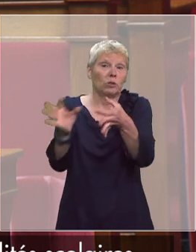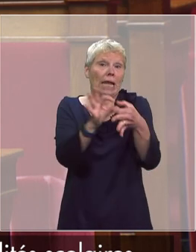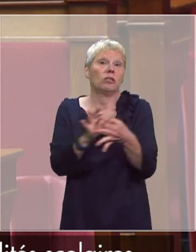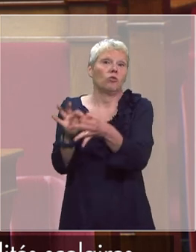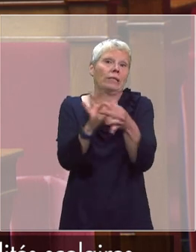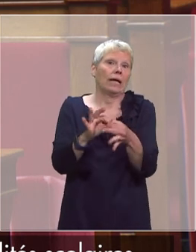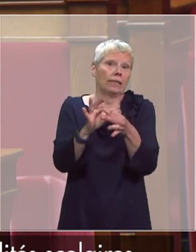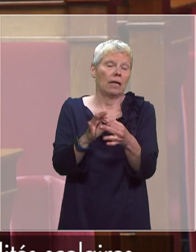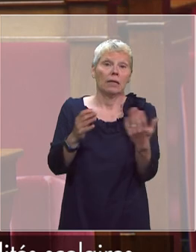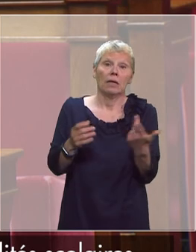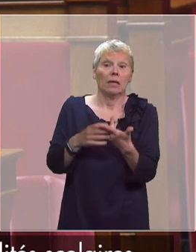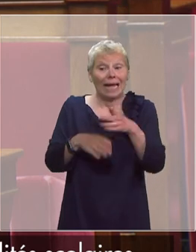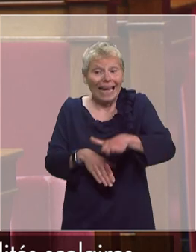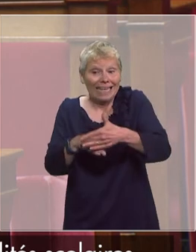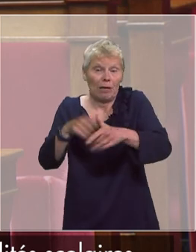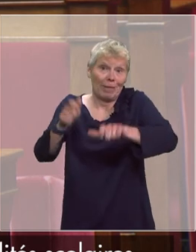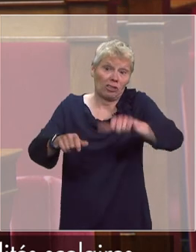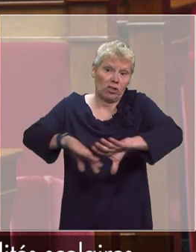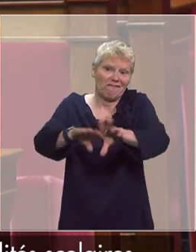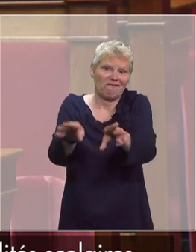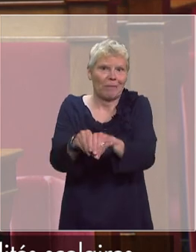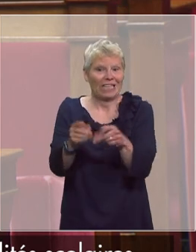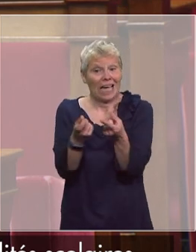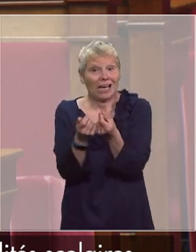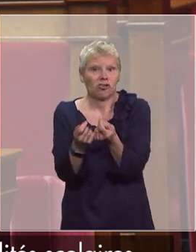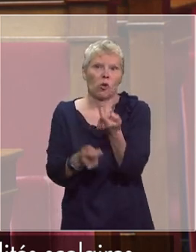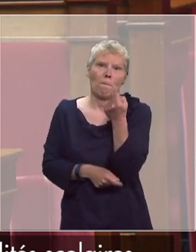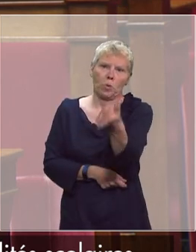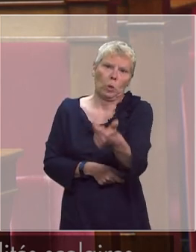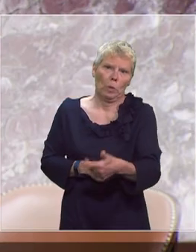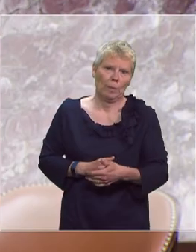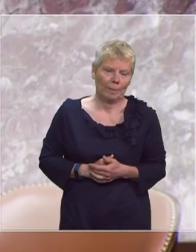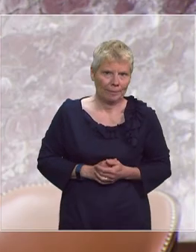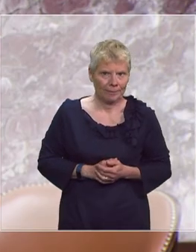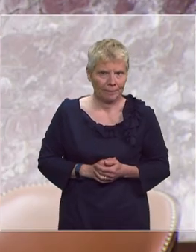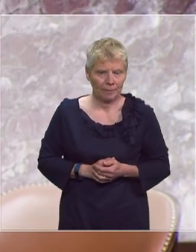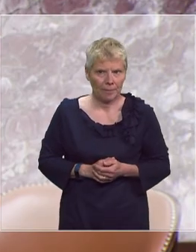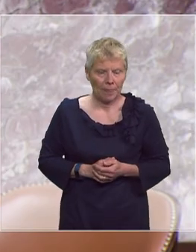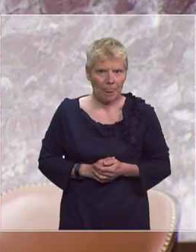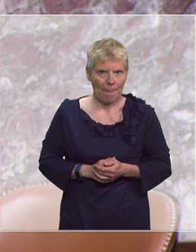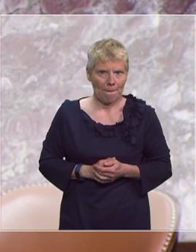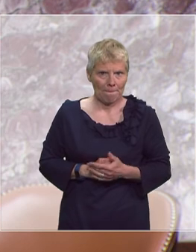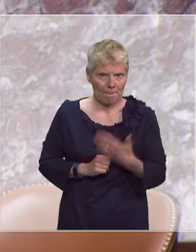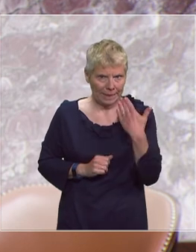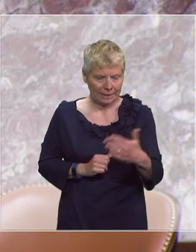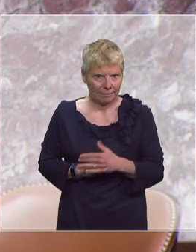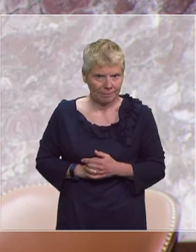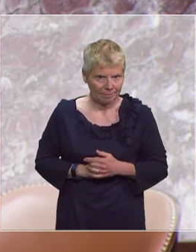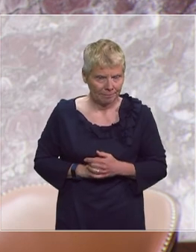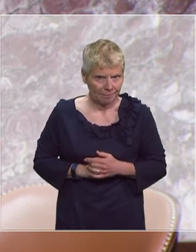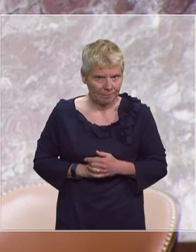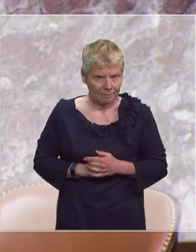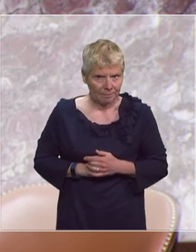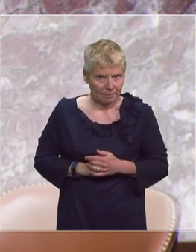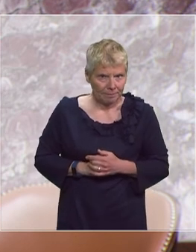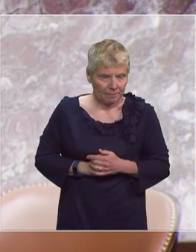afin de venir en aide aux familles modestes. Merci. Merci, monsieur le député. La parole est à